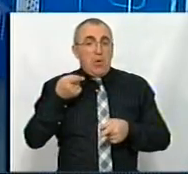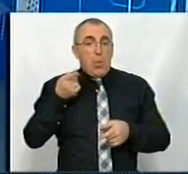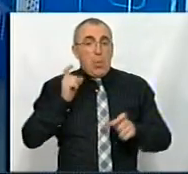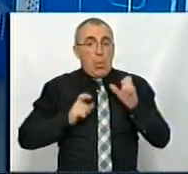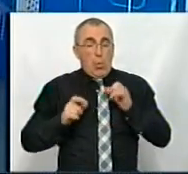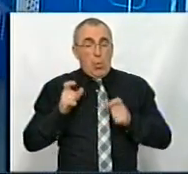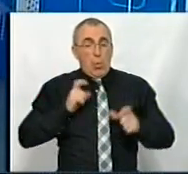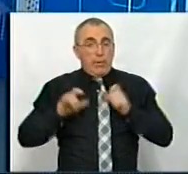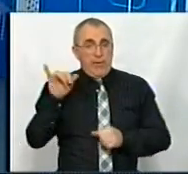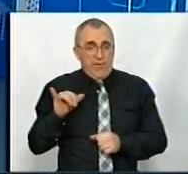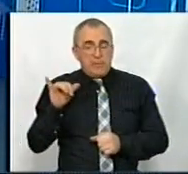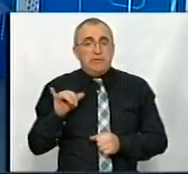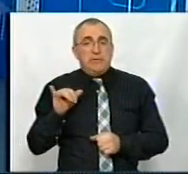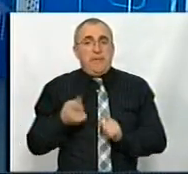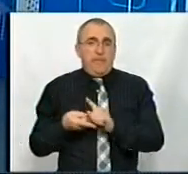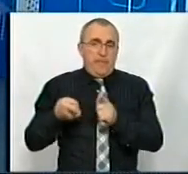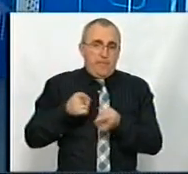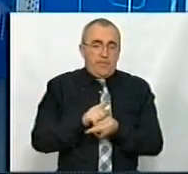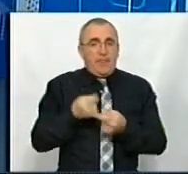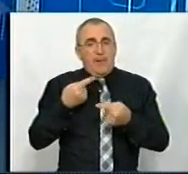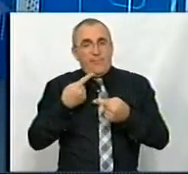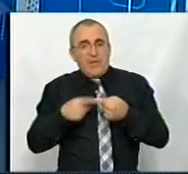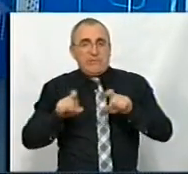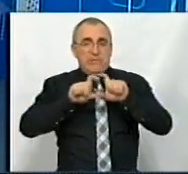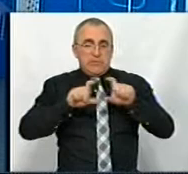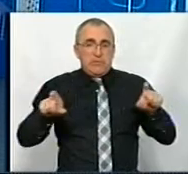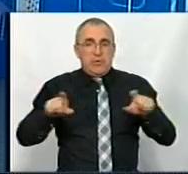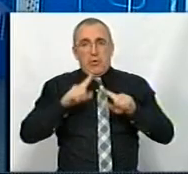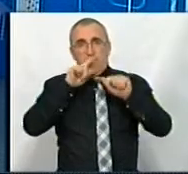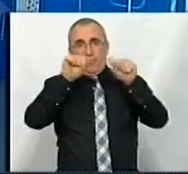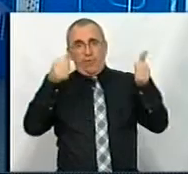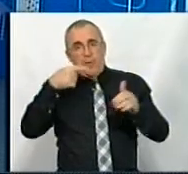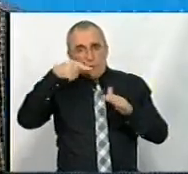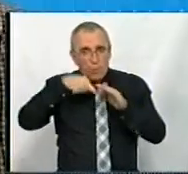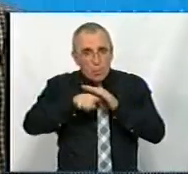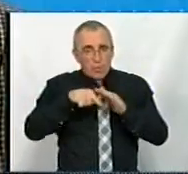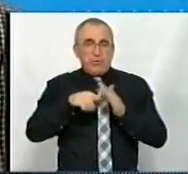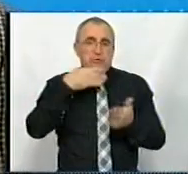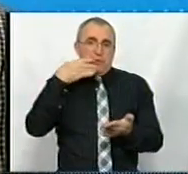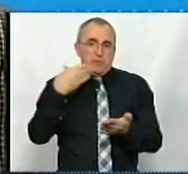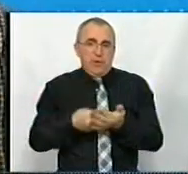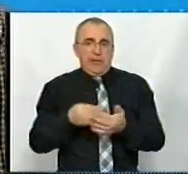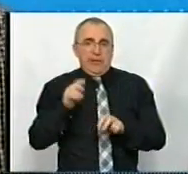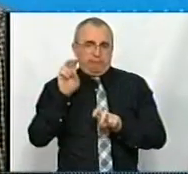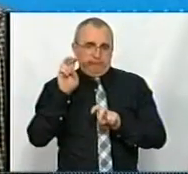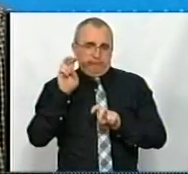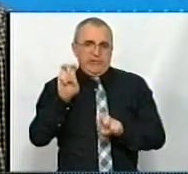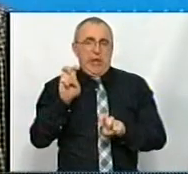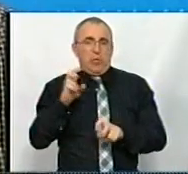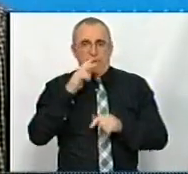перетворився трошки в інший заклад і за зовнішнім, і за внутрішнім своїм статусом і